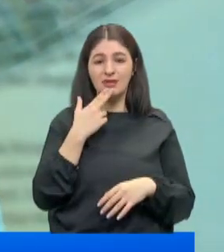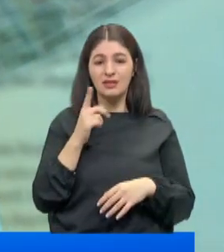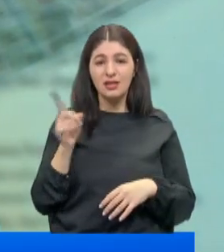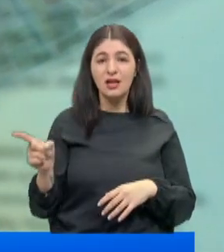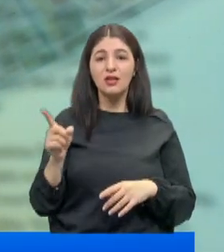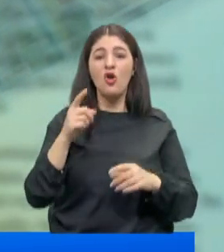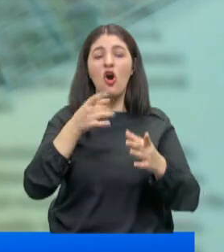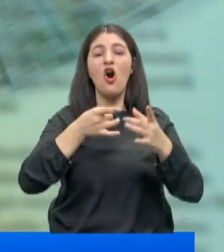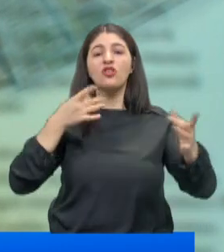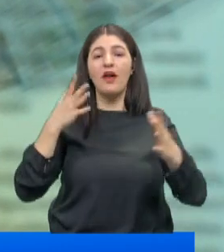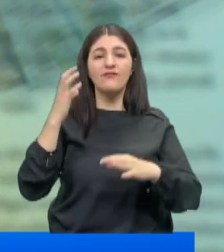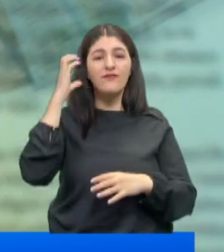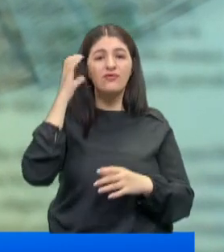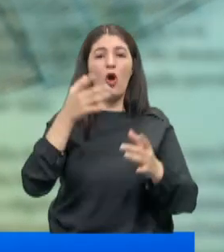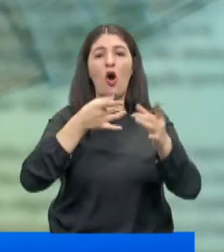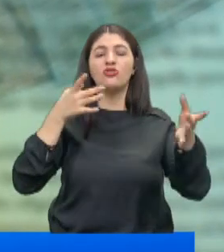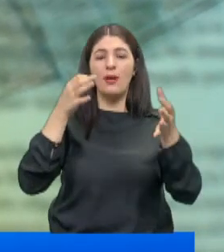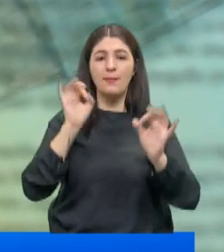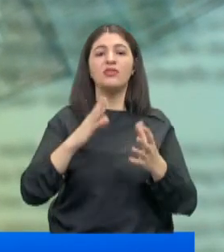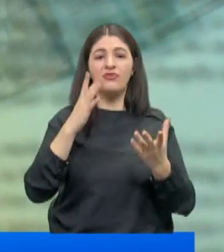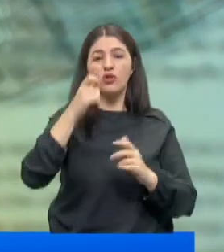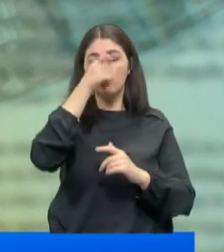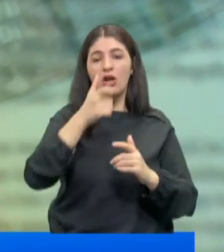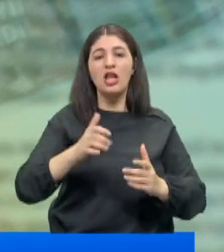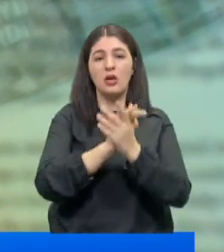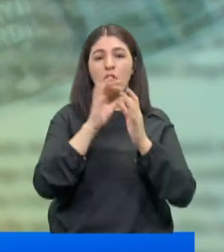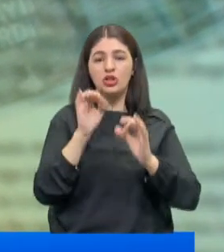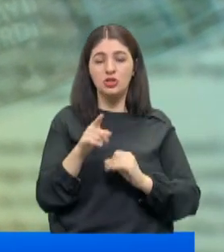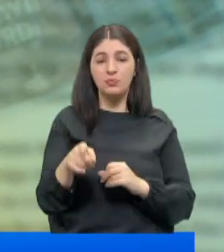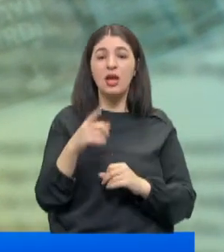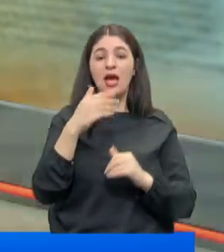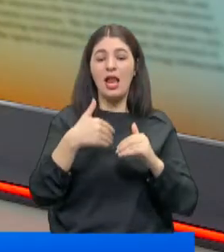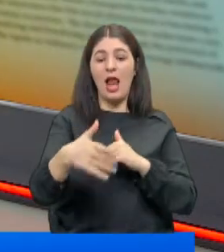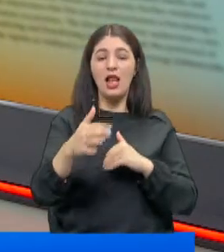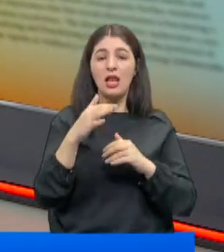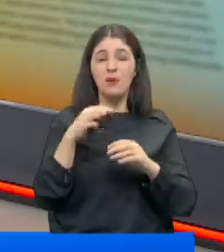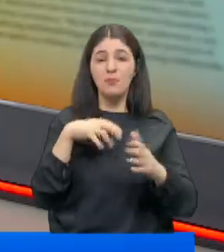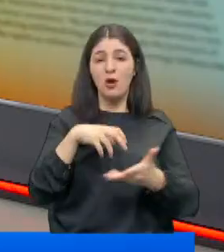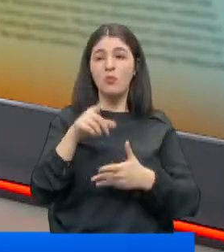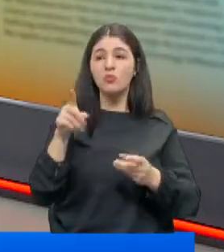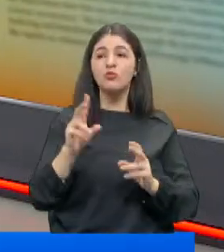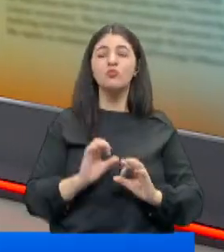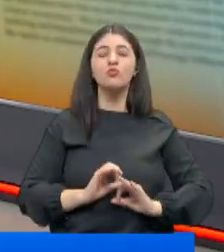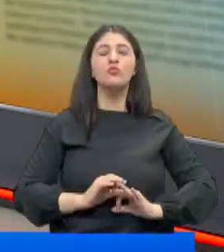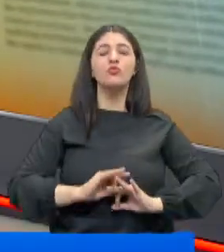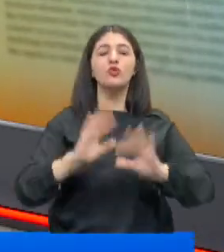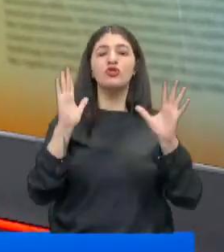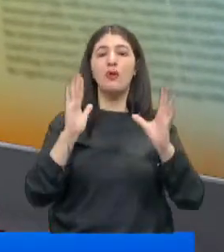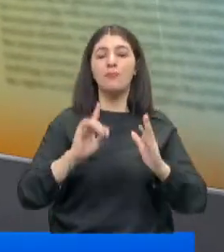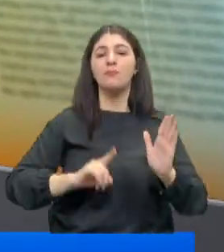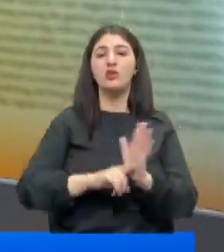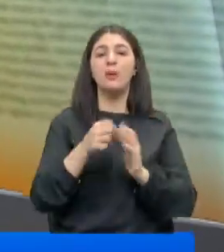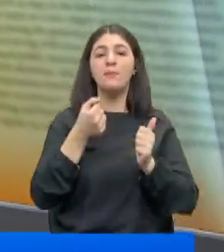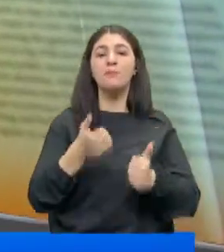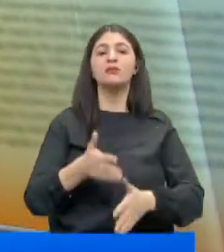Okçular Vakfı'nda okçuluğa başladı. Şimdi Türkiye şampiyonu. İlerleyen bölümlerde onun bu mucizevi başarısından pes